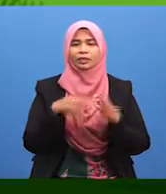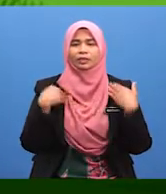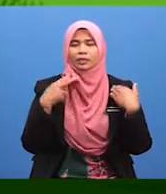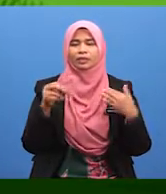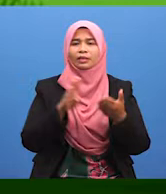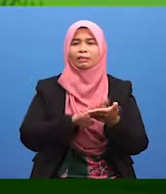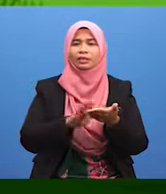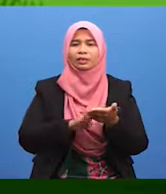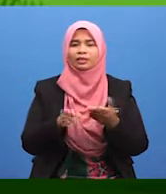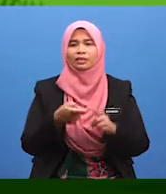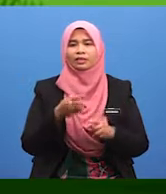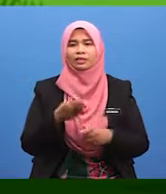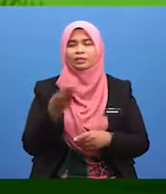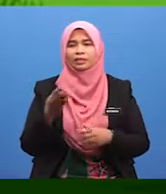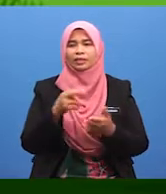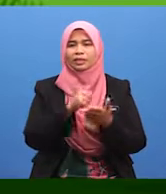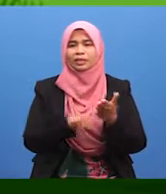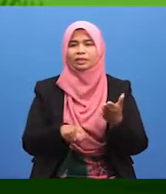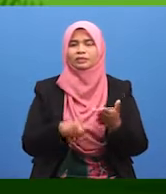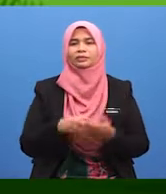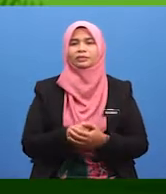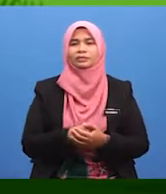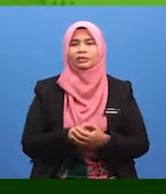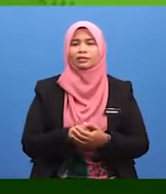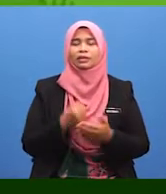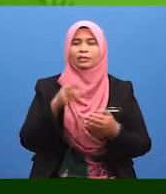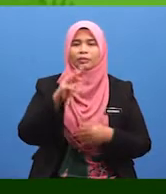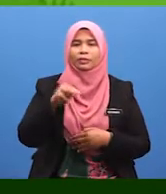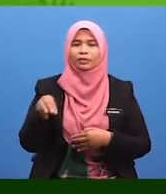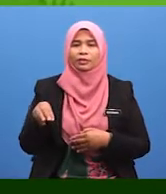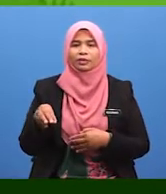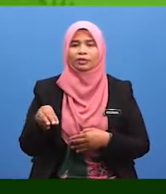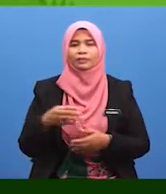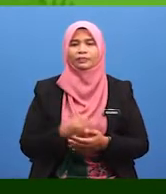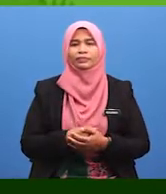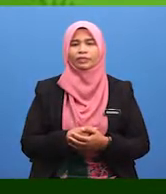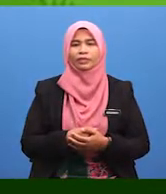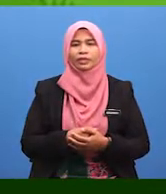keadaan bersih daripada sebarang najis. Murid-murid,